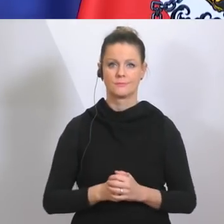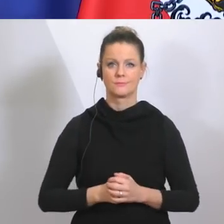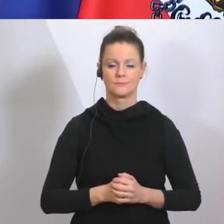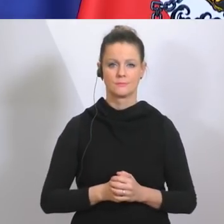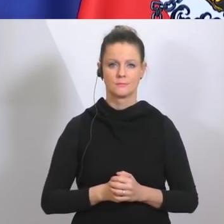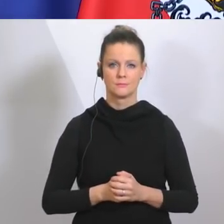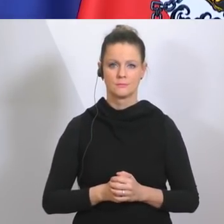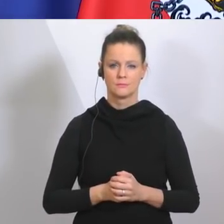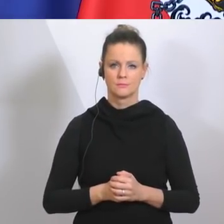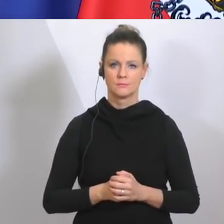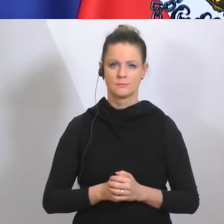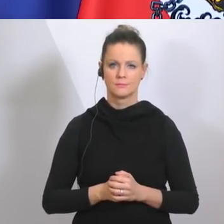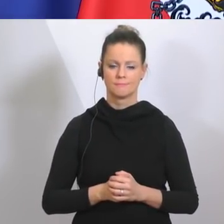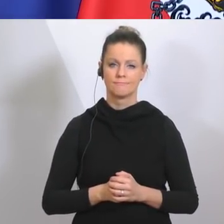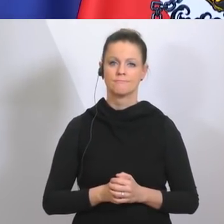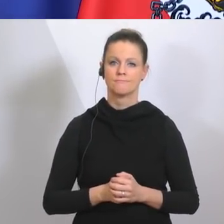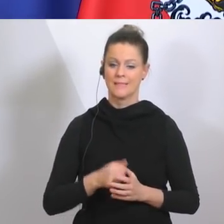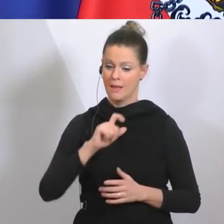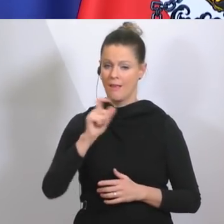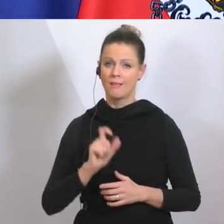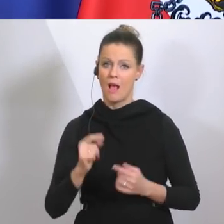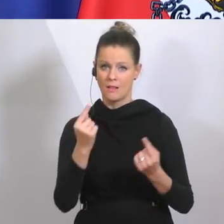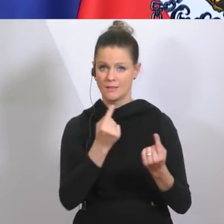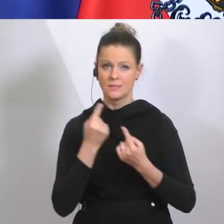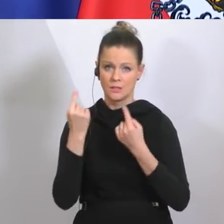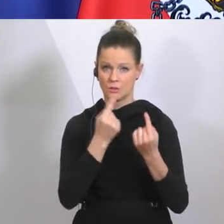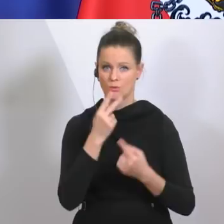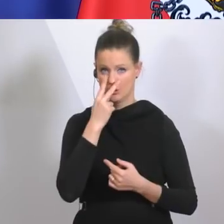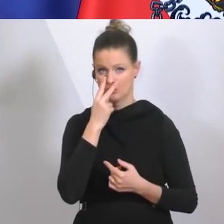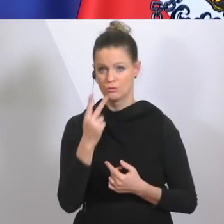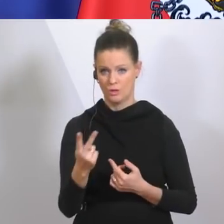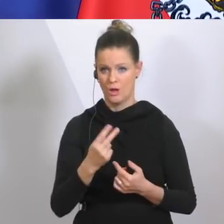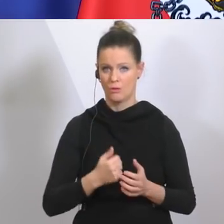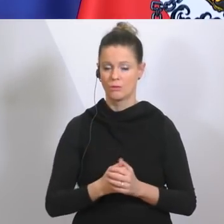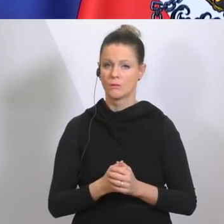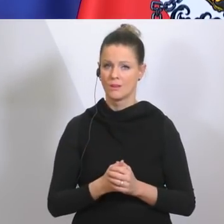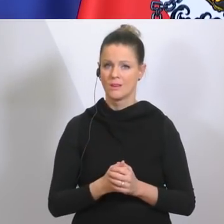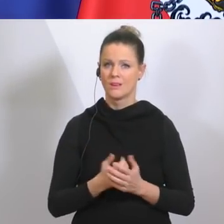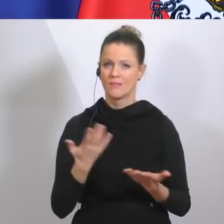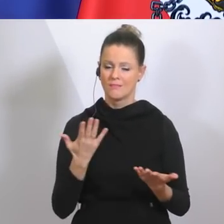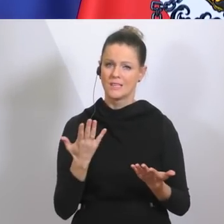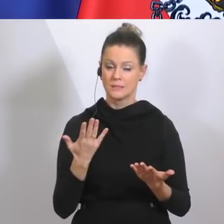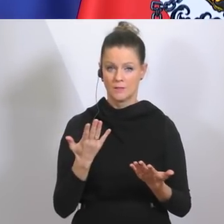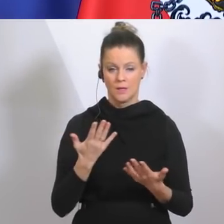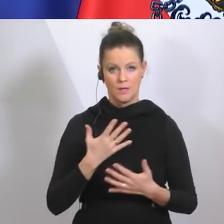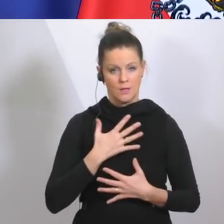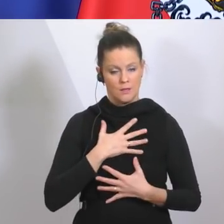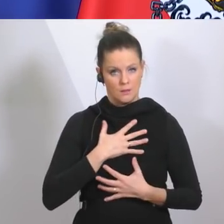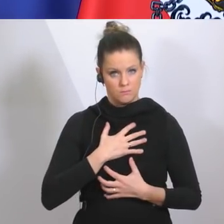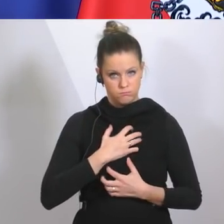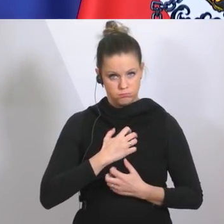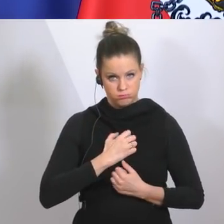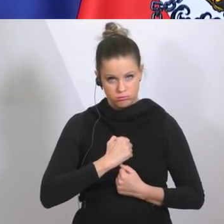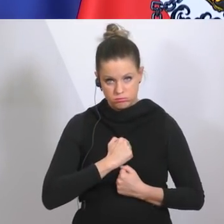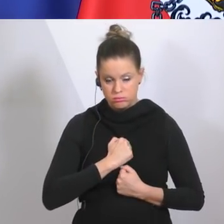Wenn wir die Situation in Italien anschauen, sie wurde angesprochen, dann ist das zwar beklemmend, es sollte uns